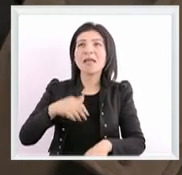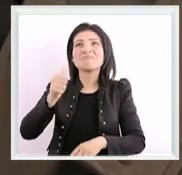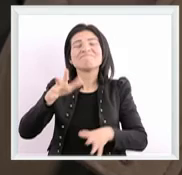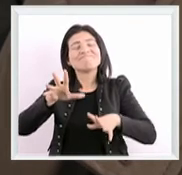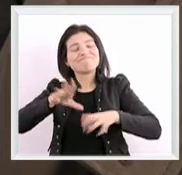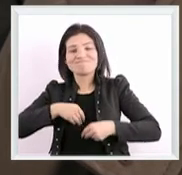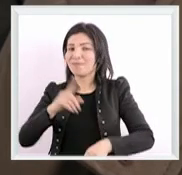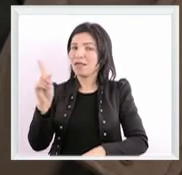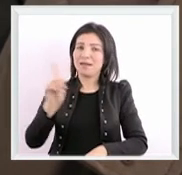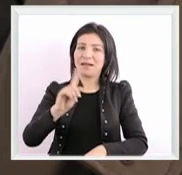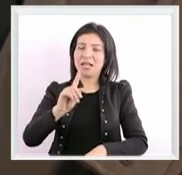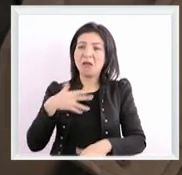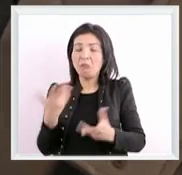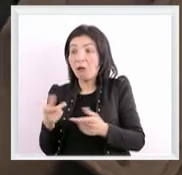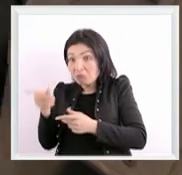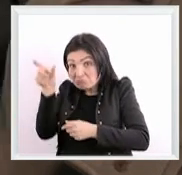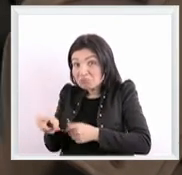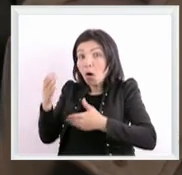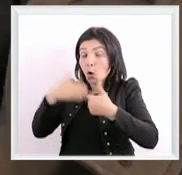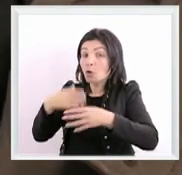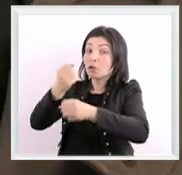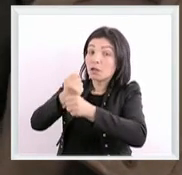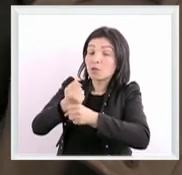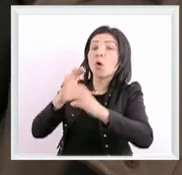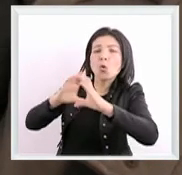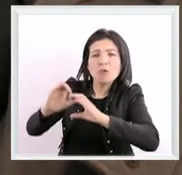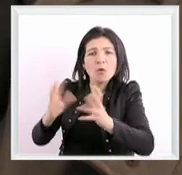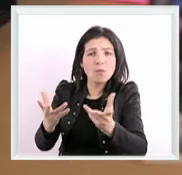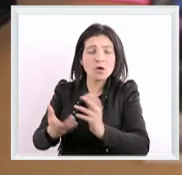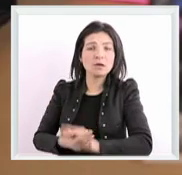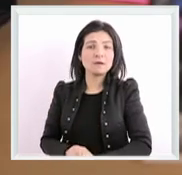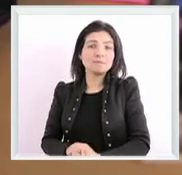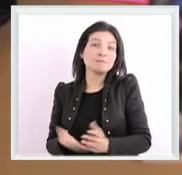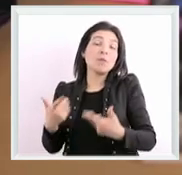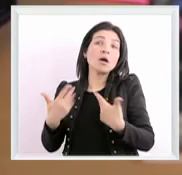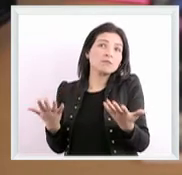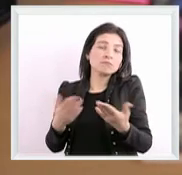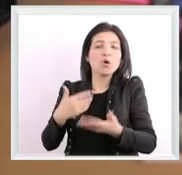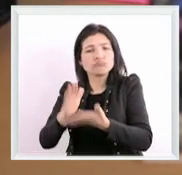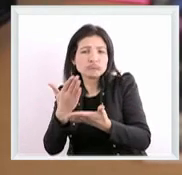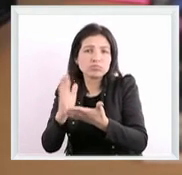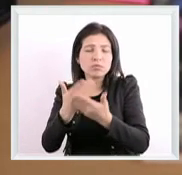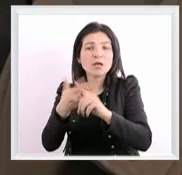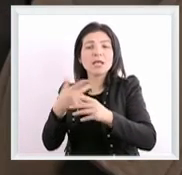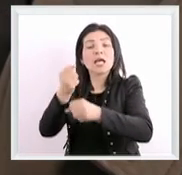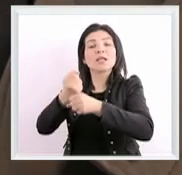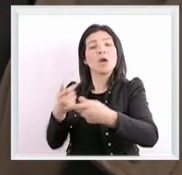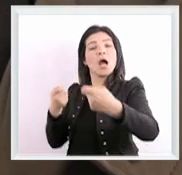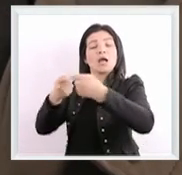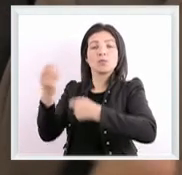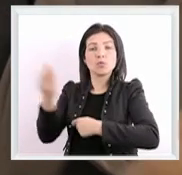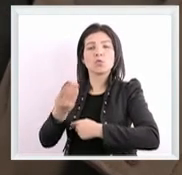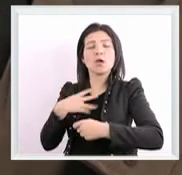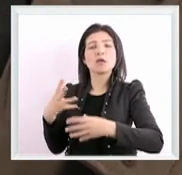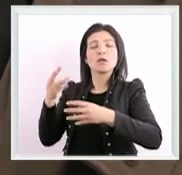مقبلتهاش كيفاش بش ياخد مكفاش بش تكون صورة التواصل معاهم عملنا لهم أميناج ماند باست شوي بشوي